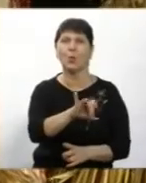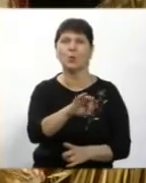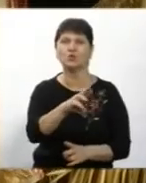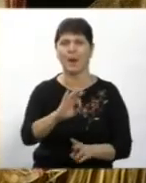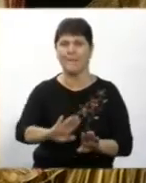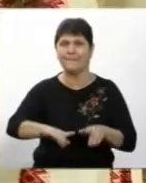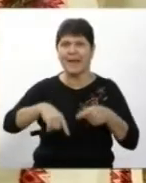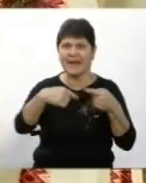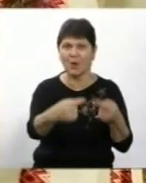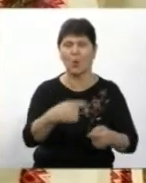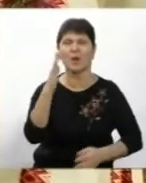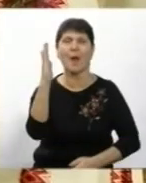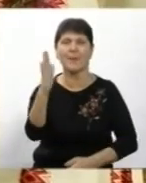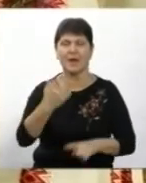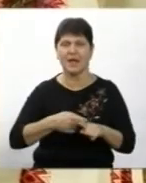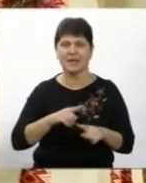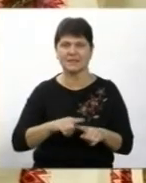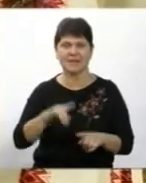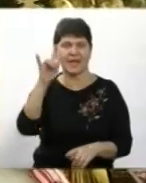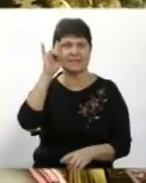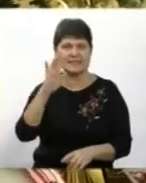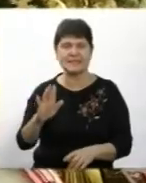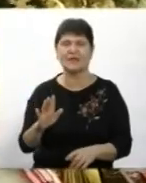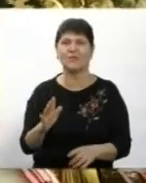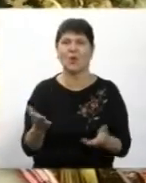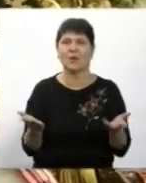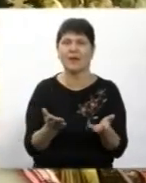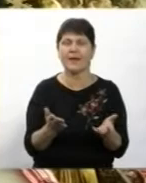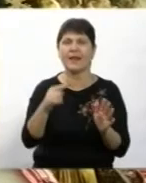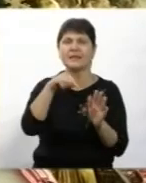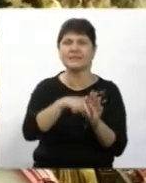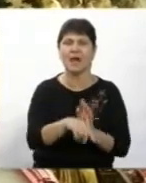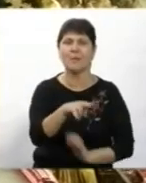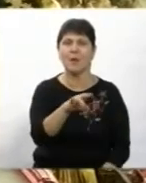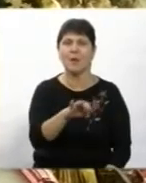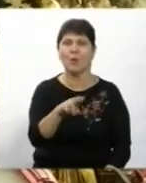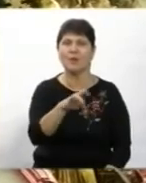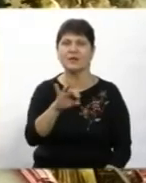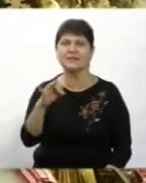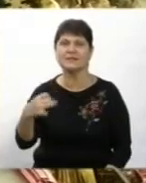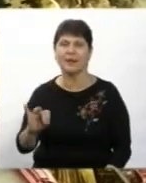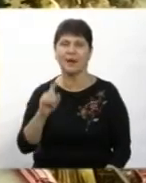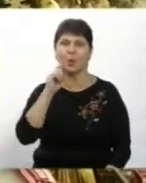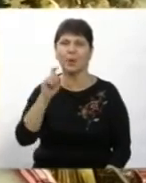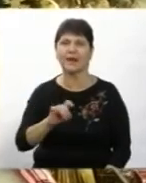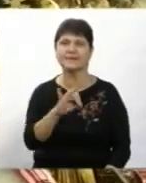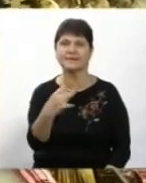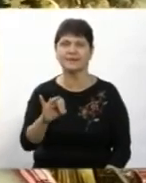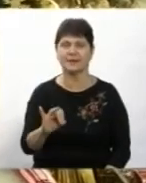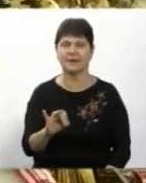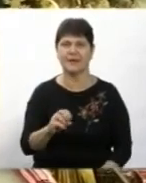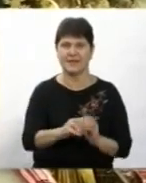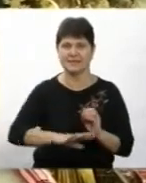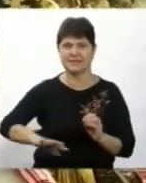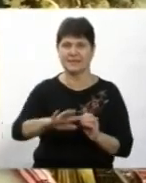плавно в майбутнє Це символ, який саме подільський, український Тому що в нас земля